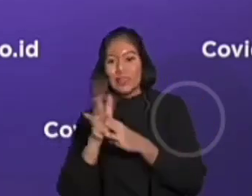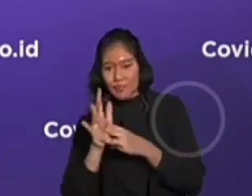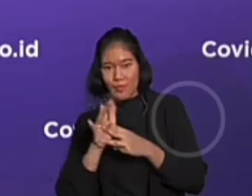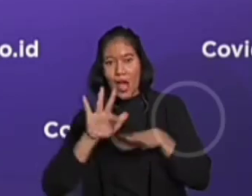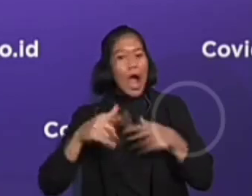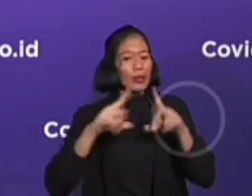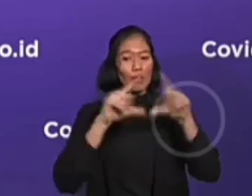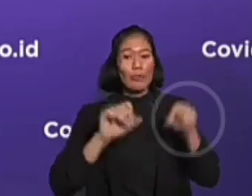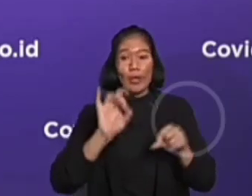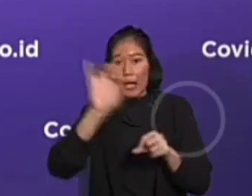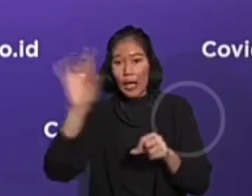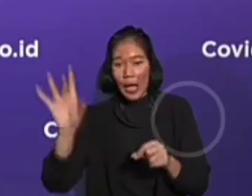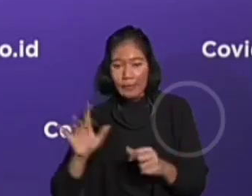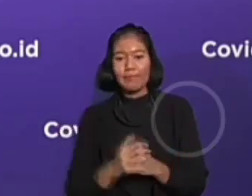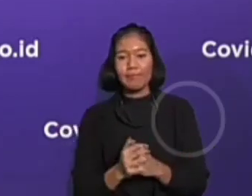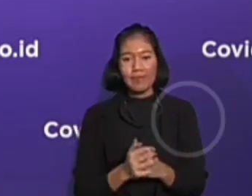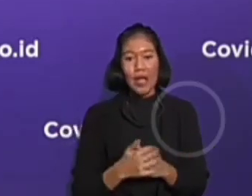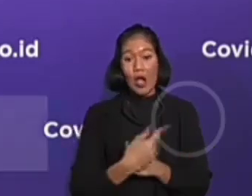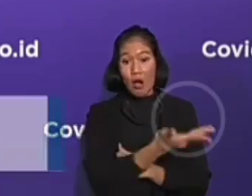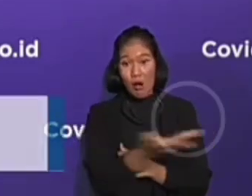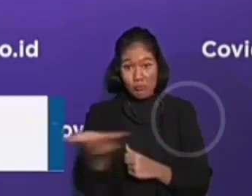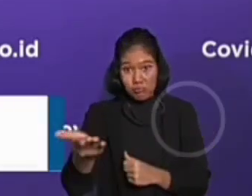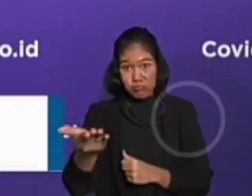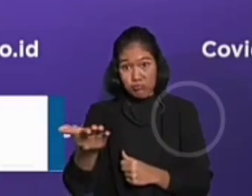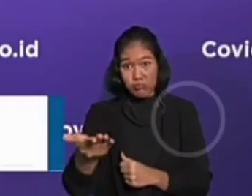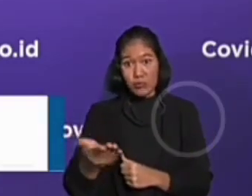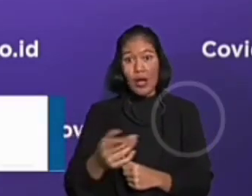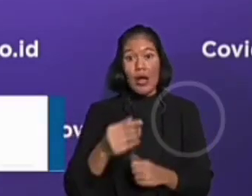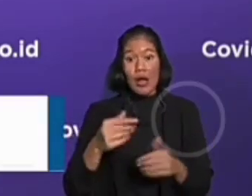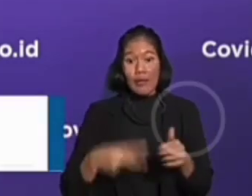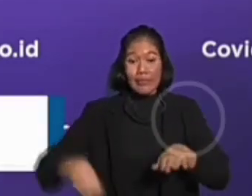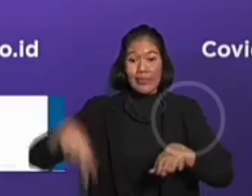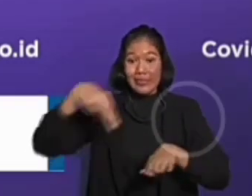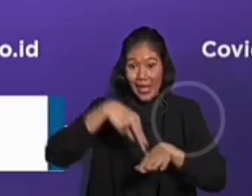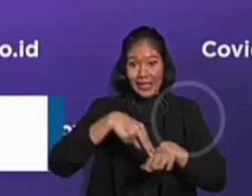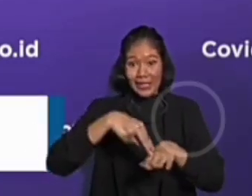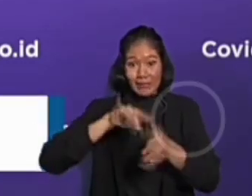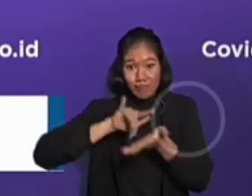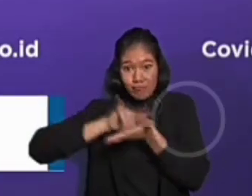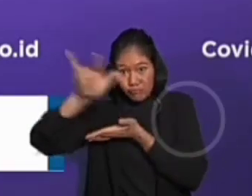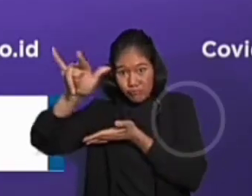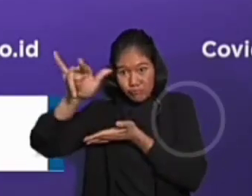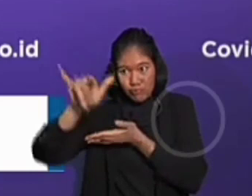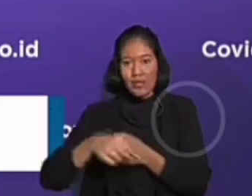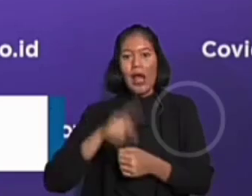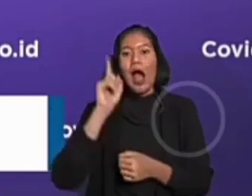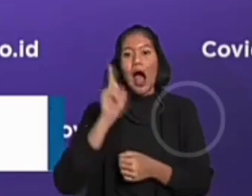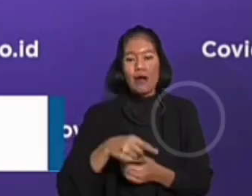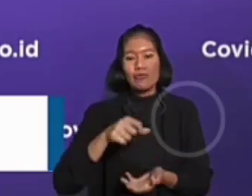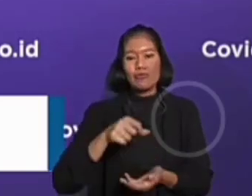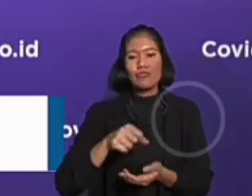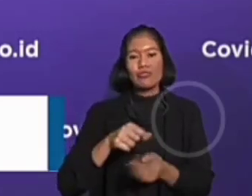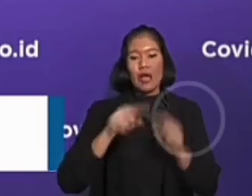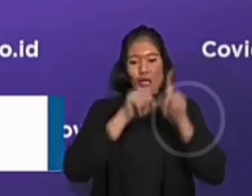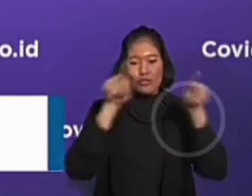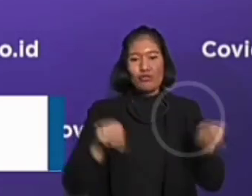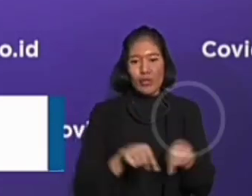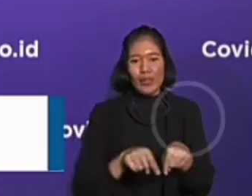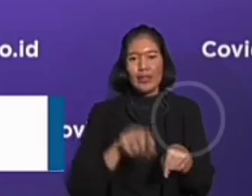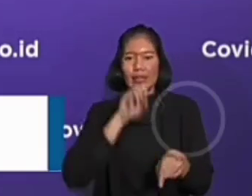para PMI yang menggunakan moda transportasi udara harus dipekali dengan surat keterangan dari